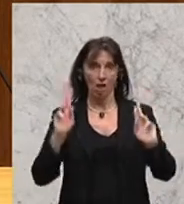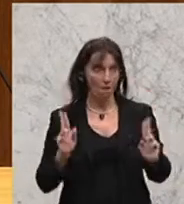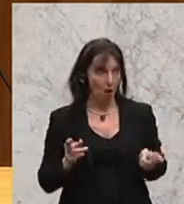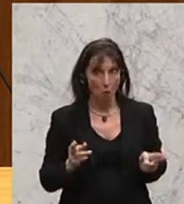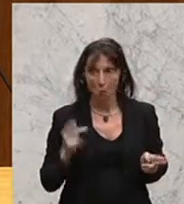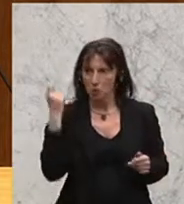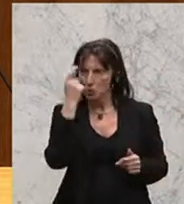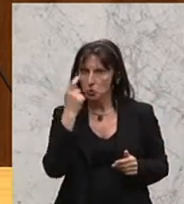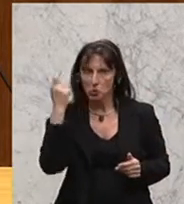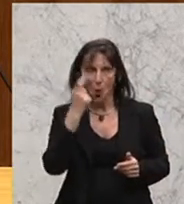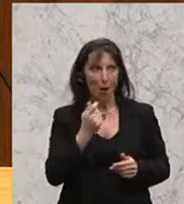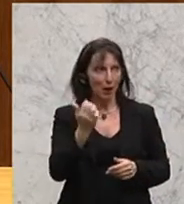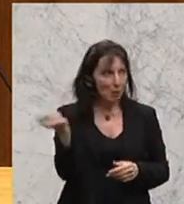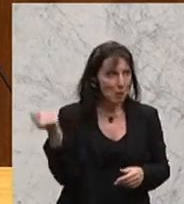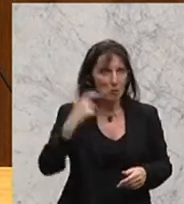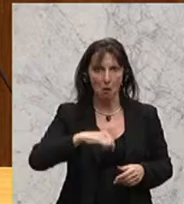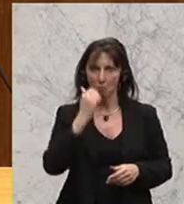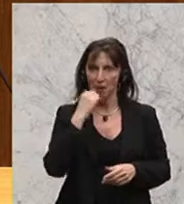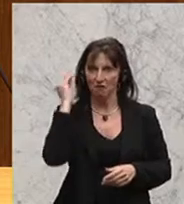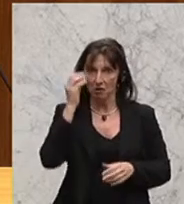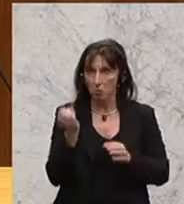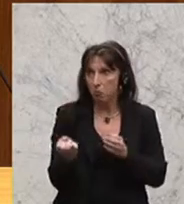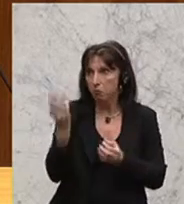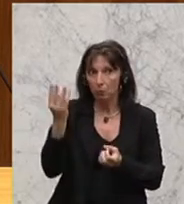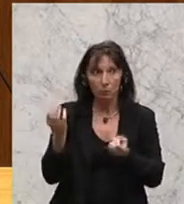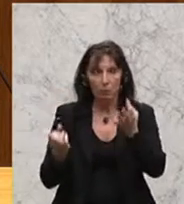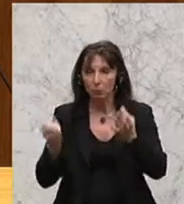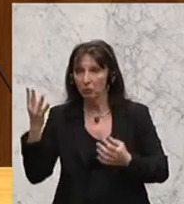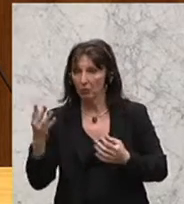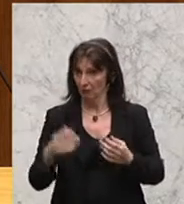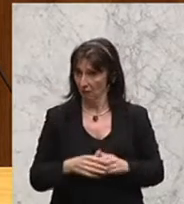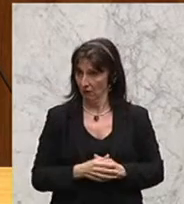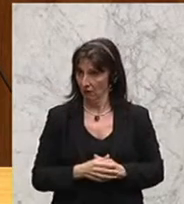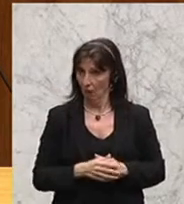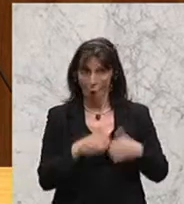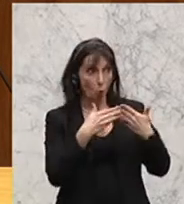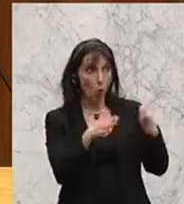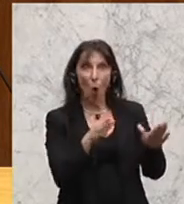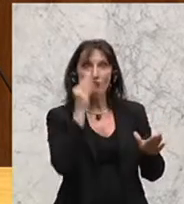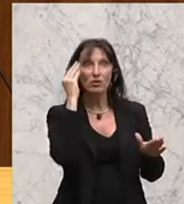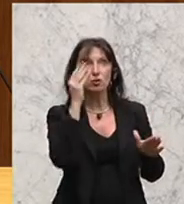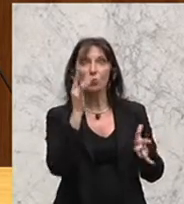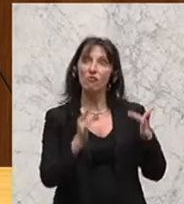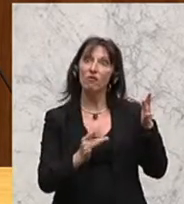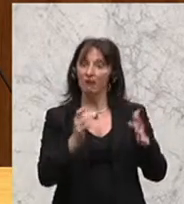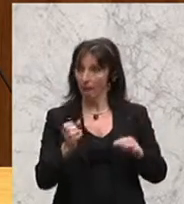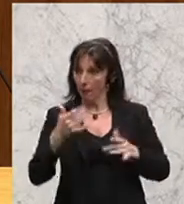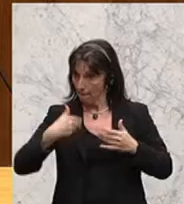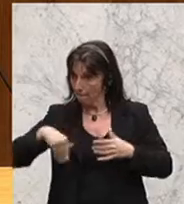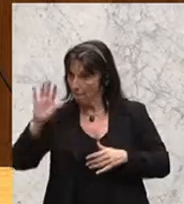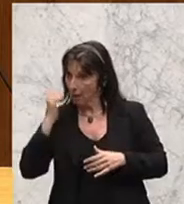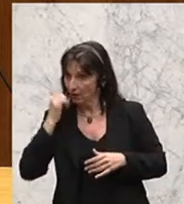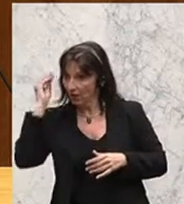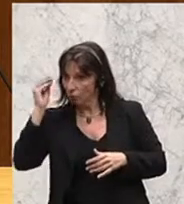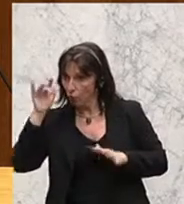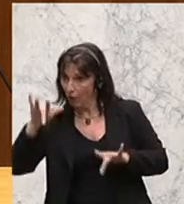dem Boden. Und dann würde auch die Qualität in den Öffentlichen besser werden. Weil die müssten sich dann um Schüler bewerben. So wie in den Niederlanden. Können Sie